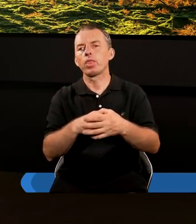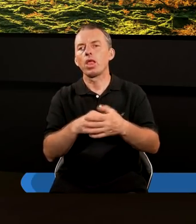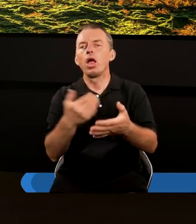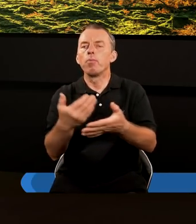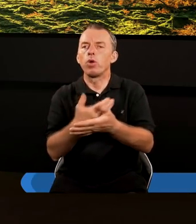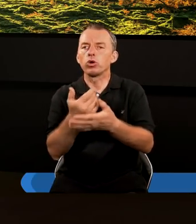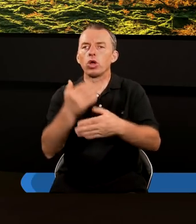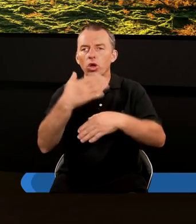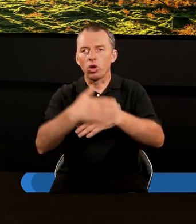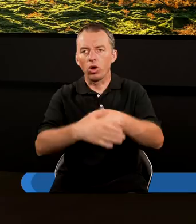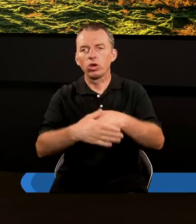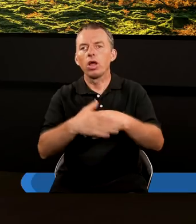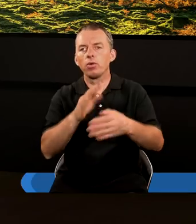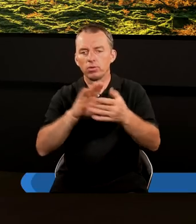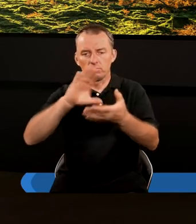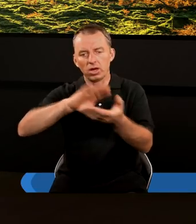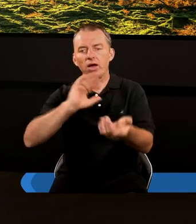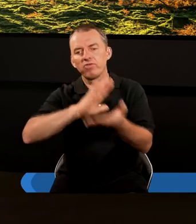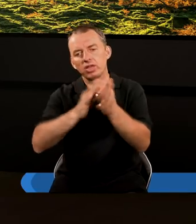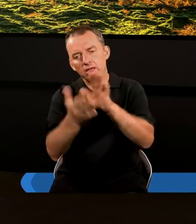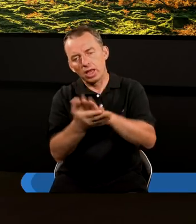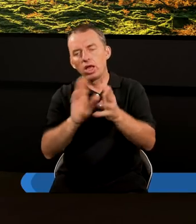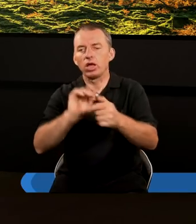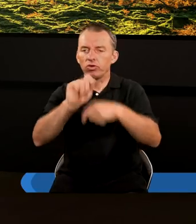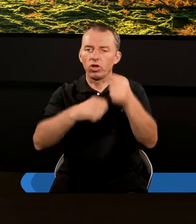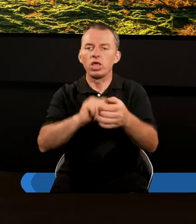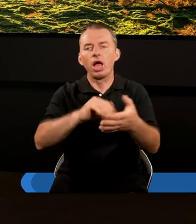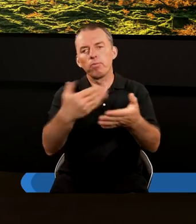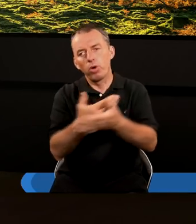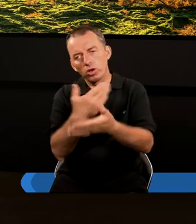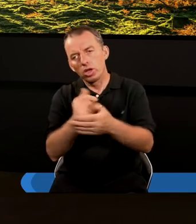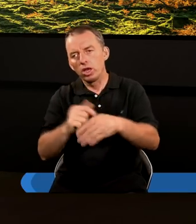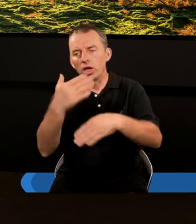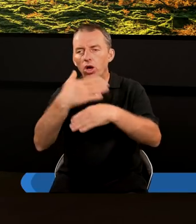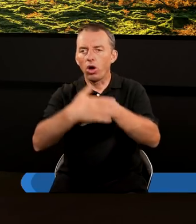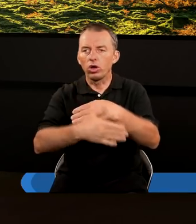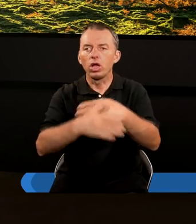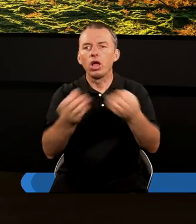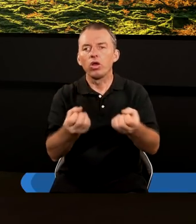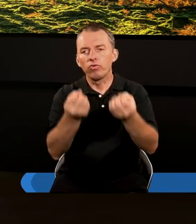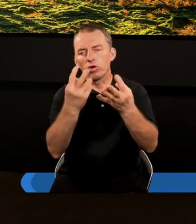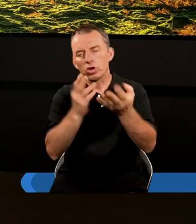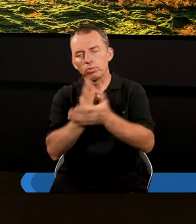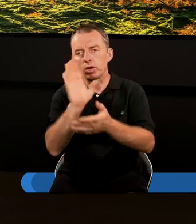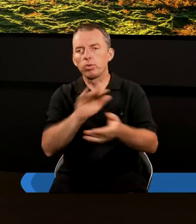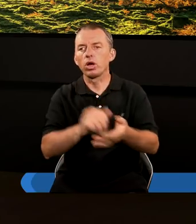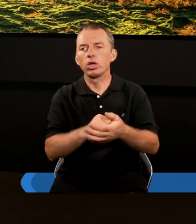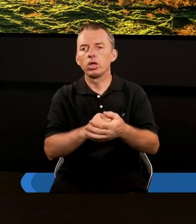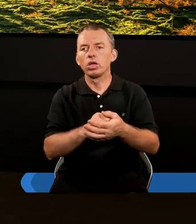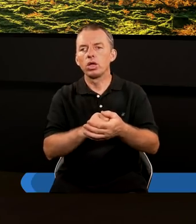Początek i koniec ze sobą związane. Jaki początek, taki koniec. Stworzeni przez Boga,